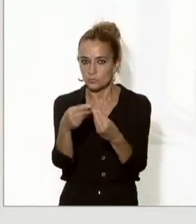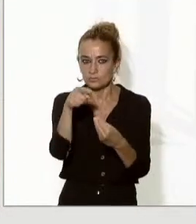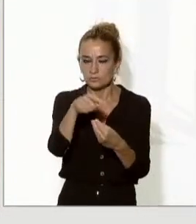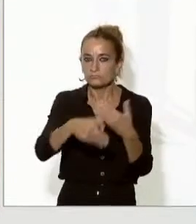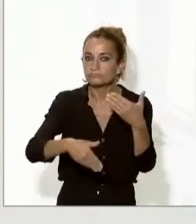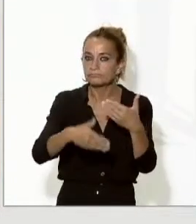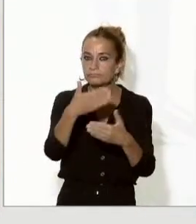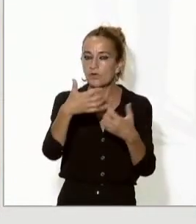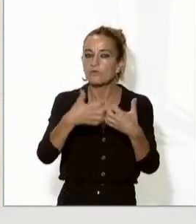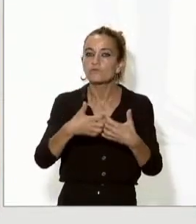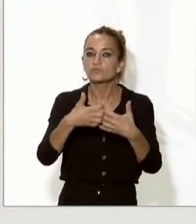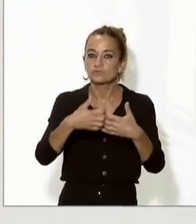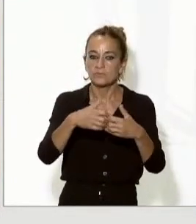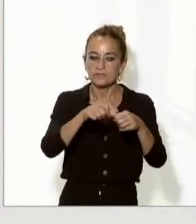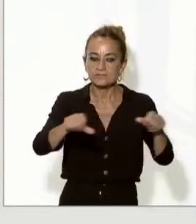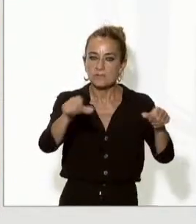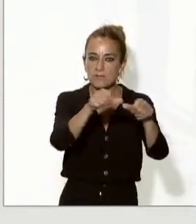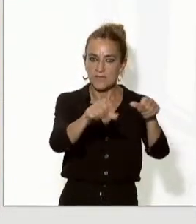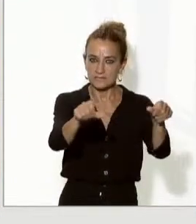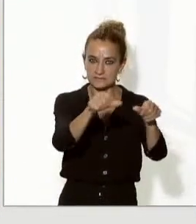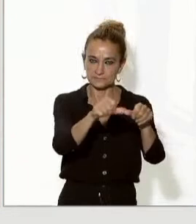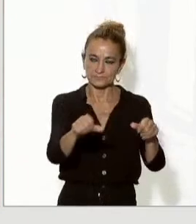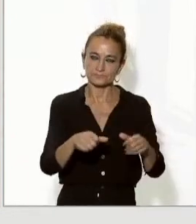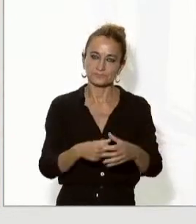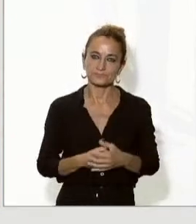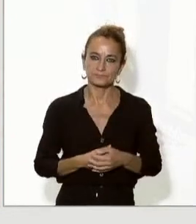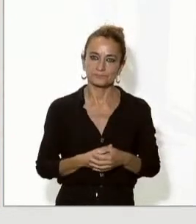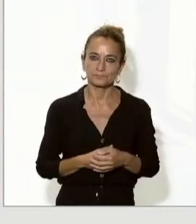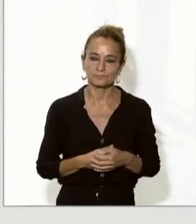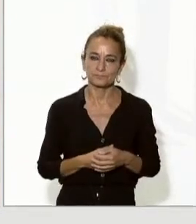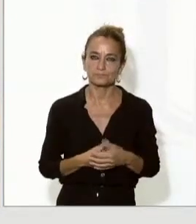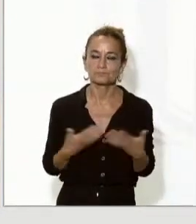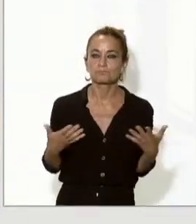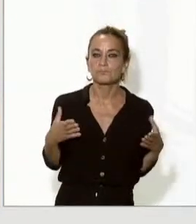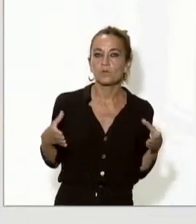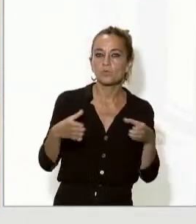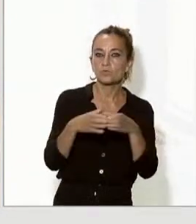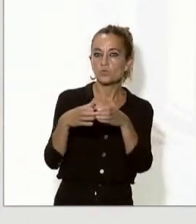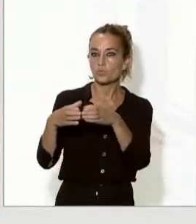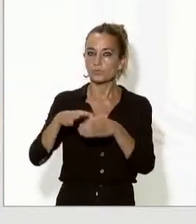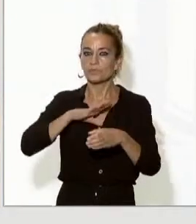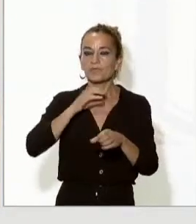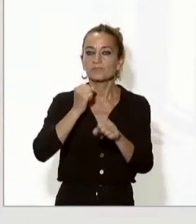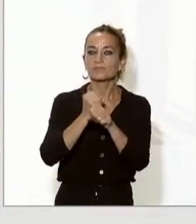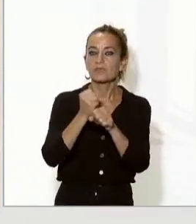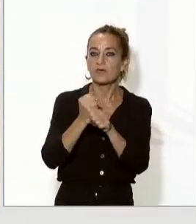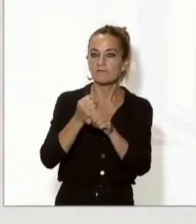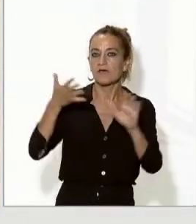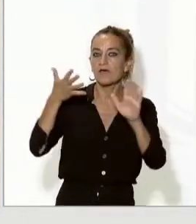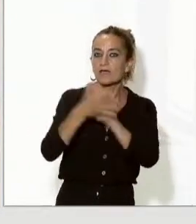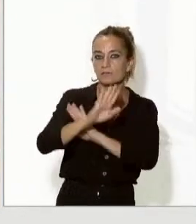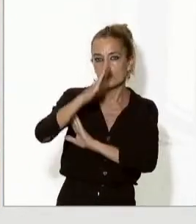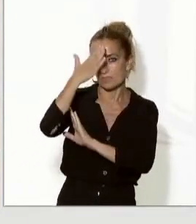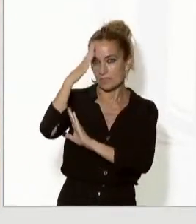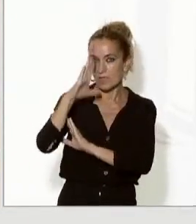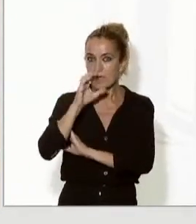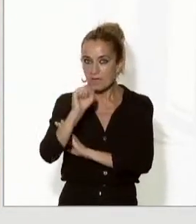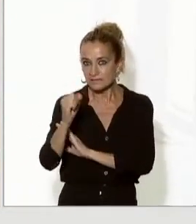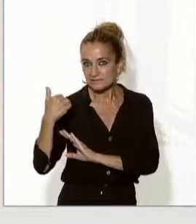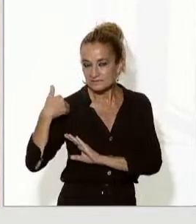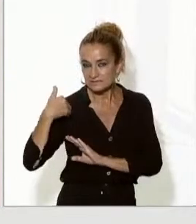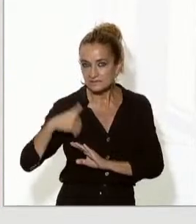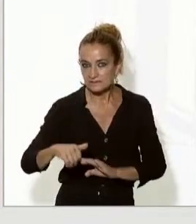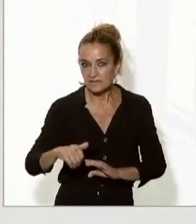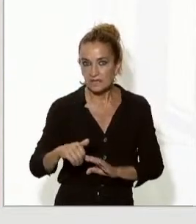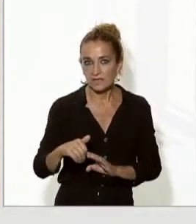posar en marxa en les properes setmanes. Pel que fa als grups de treball i com ha explicat el cap de govern un serà destinat a la